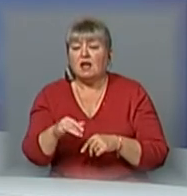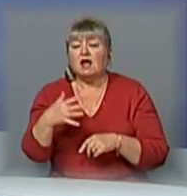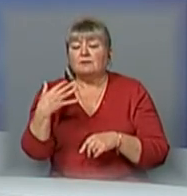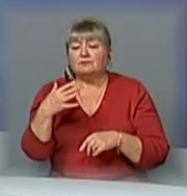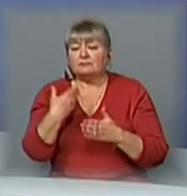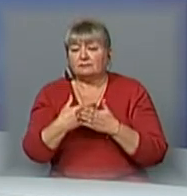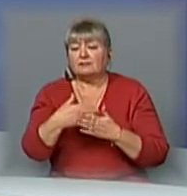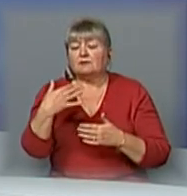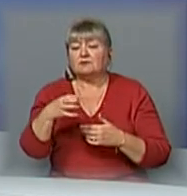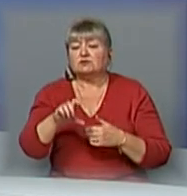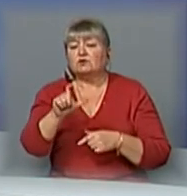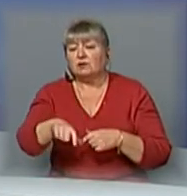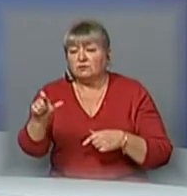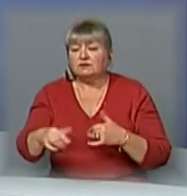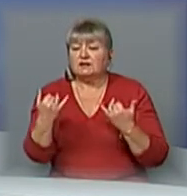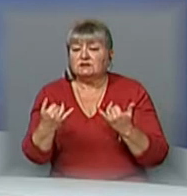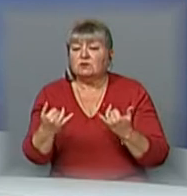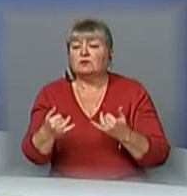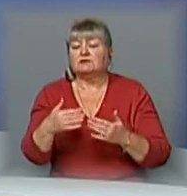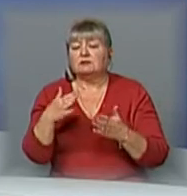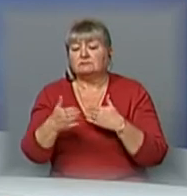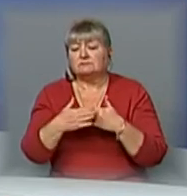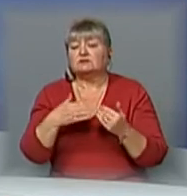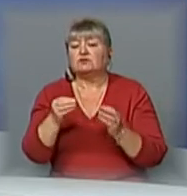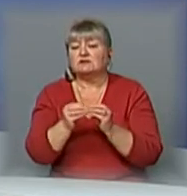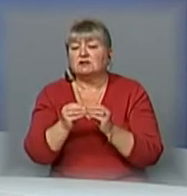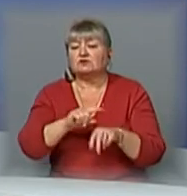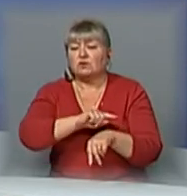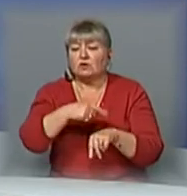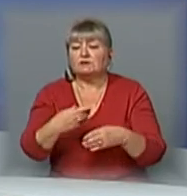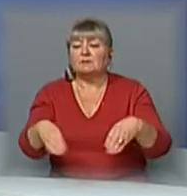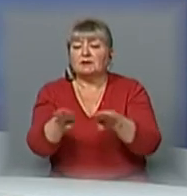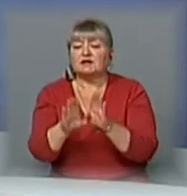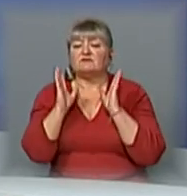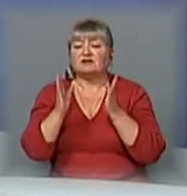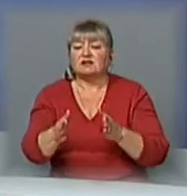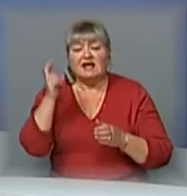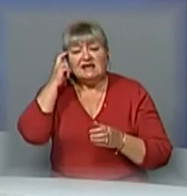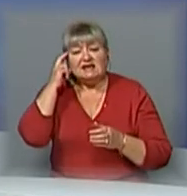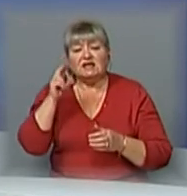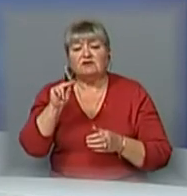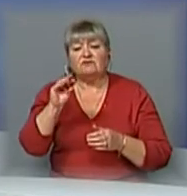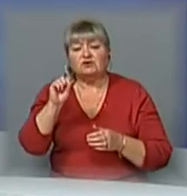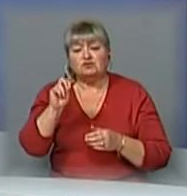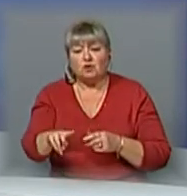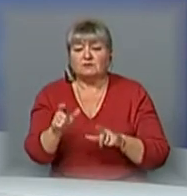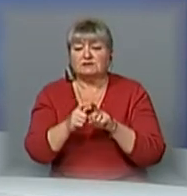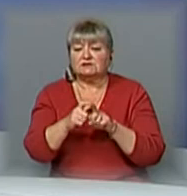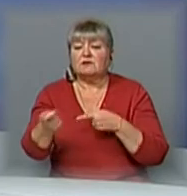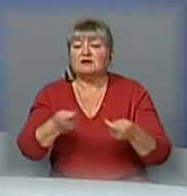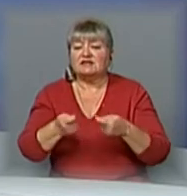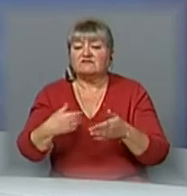власників авто на євро-номерах сьогодні близько 10-ї години ранку перекривали трасу Київ-Чоп біля села Розвадів. За словами керівника